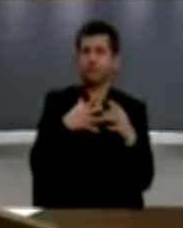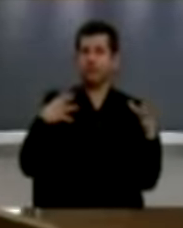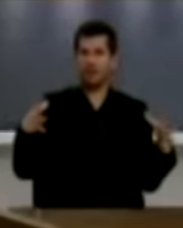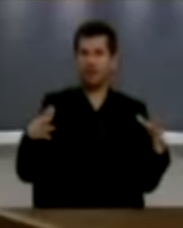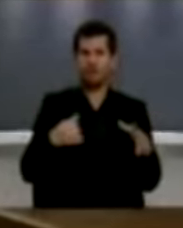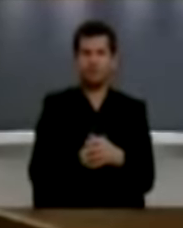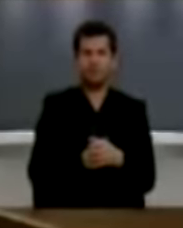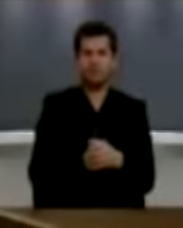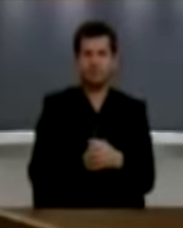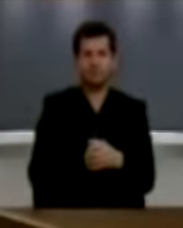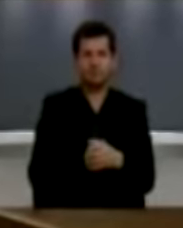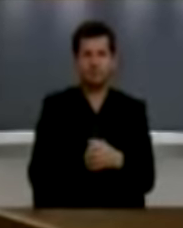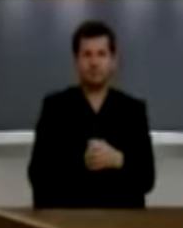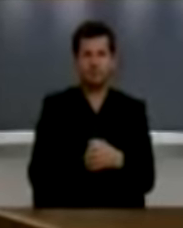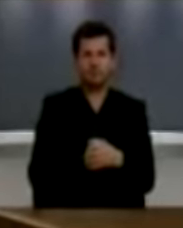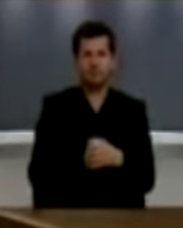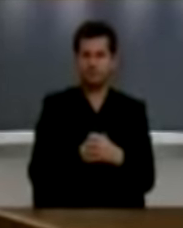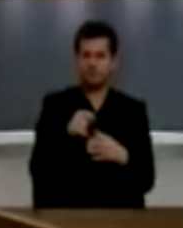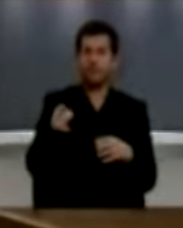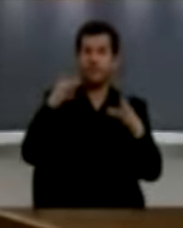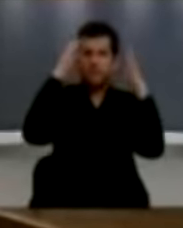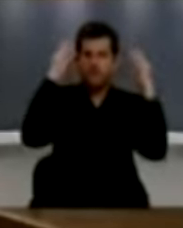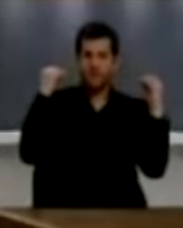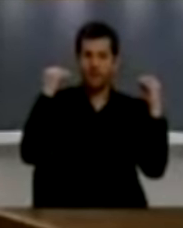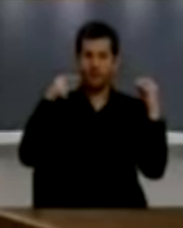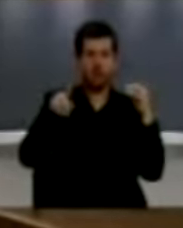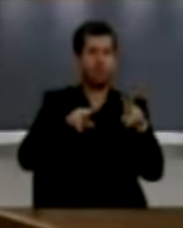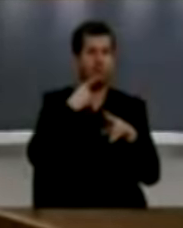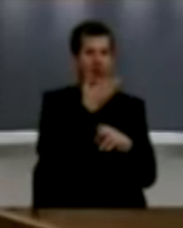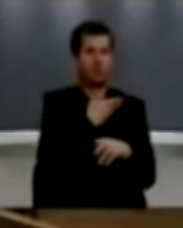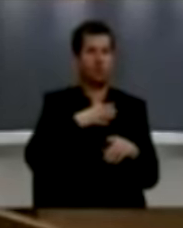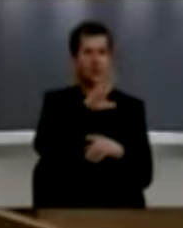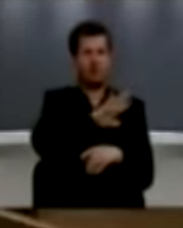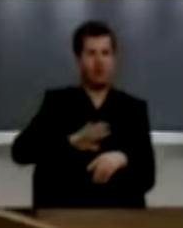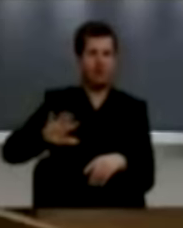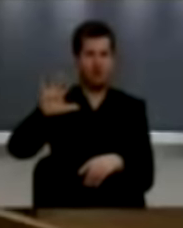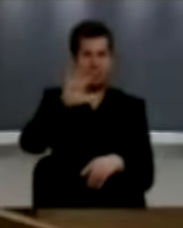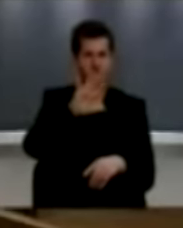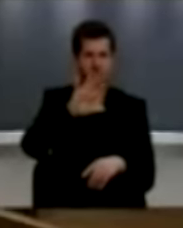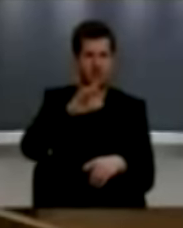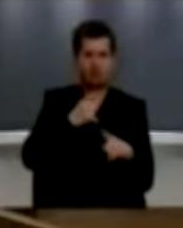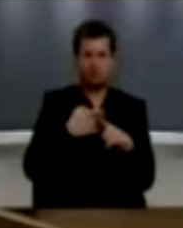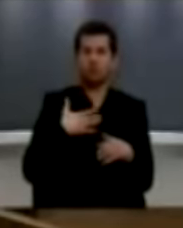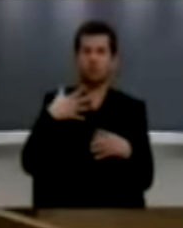stharoni që tribunali i Hages ka qenë për teritorin e ishë Jugoslavisë. Do me thonë edhe për ne.